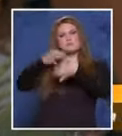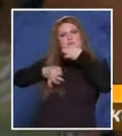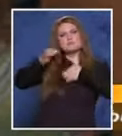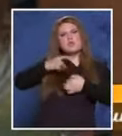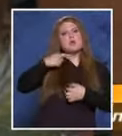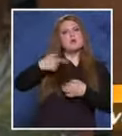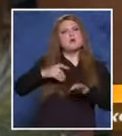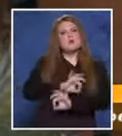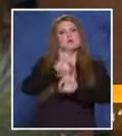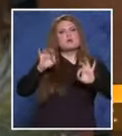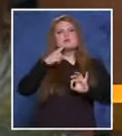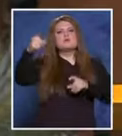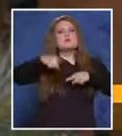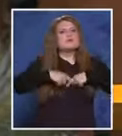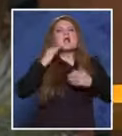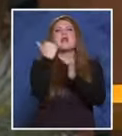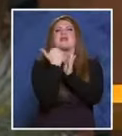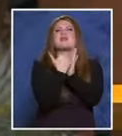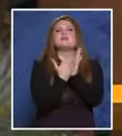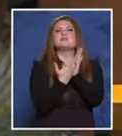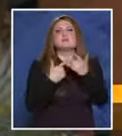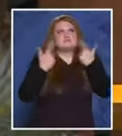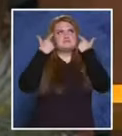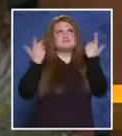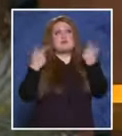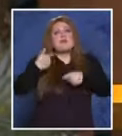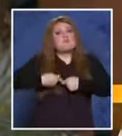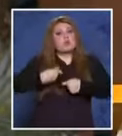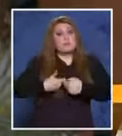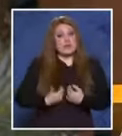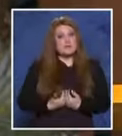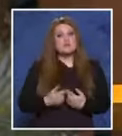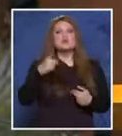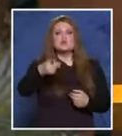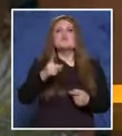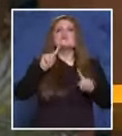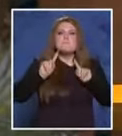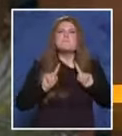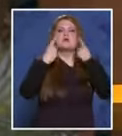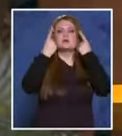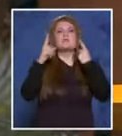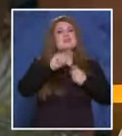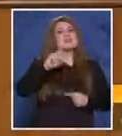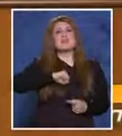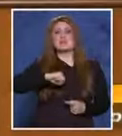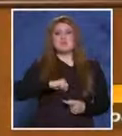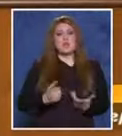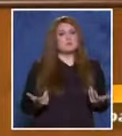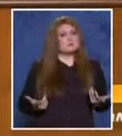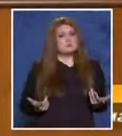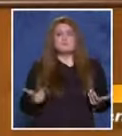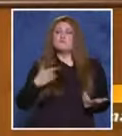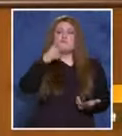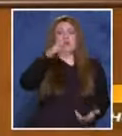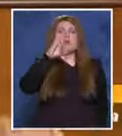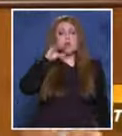опитен човек в юридическите процедури, който да застане зад тях. И това са неотложните неща просто. И да не ги е страх. И да не ги е страх. Вие го